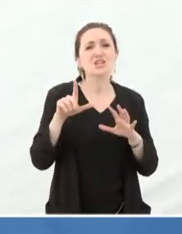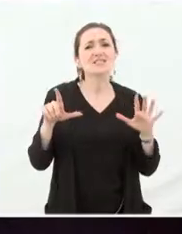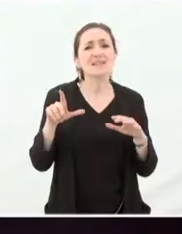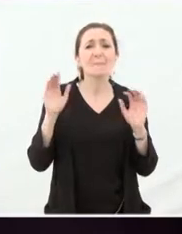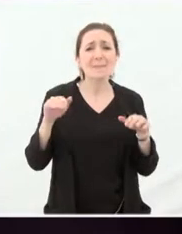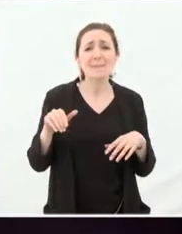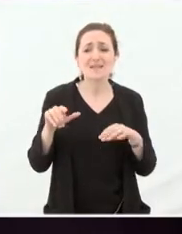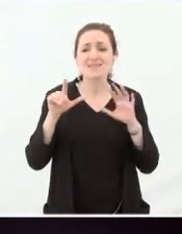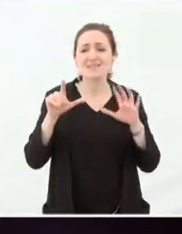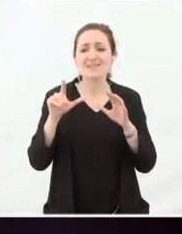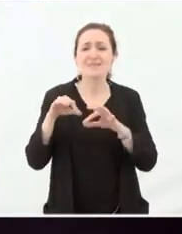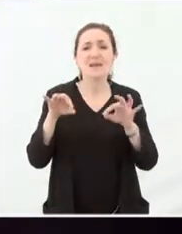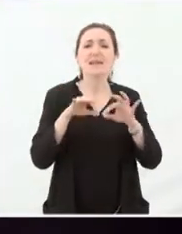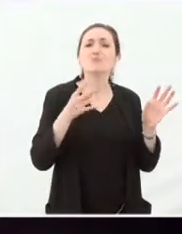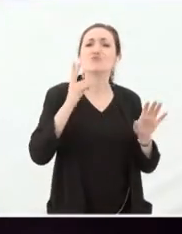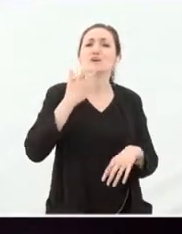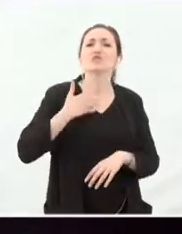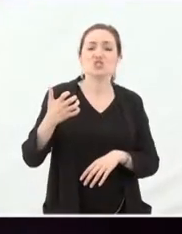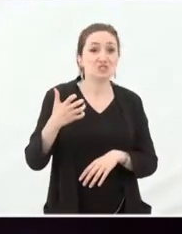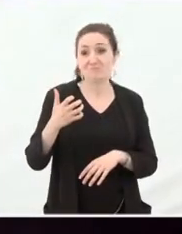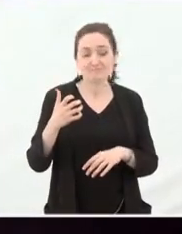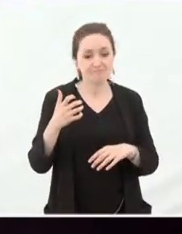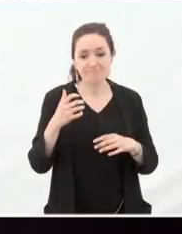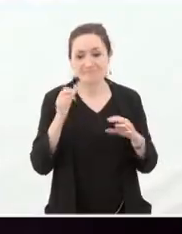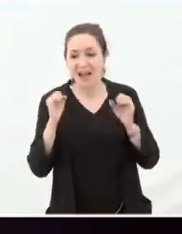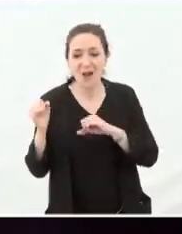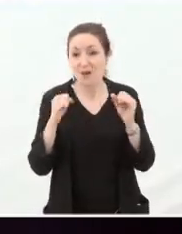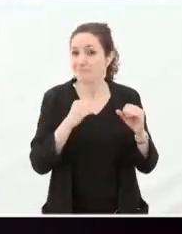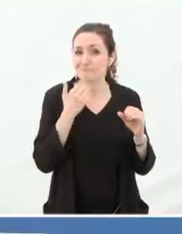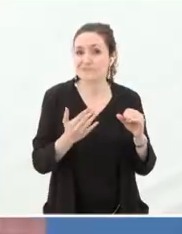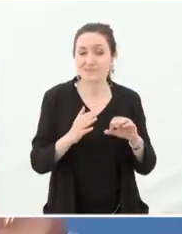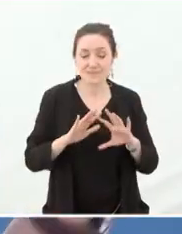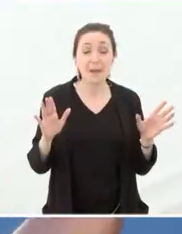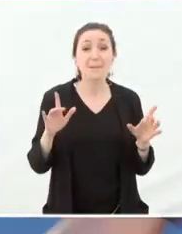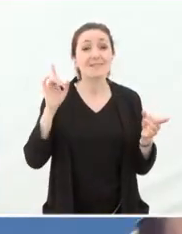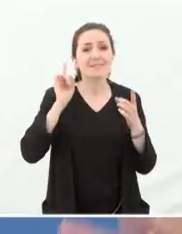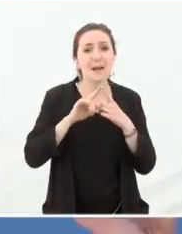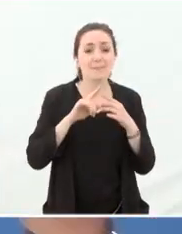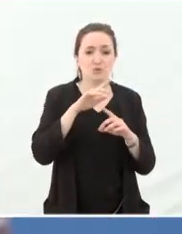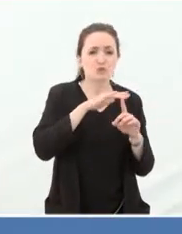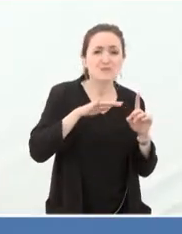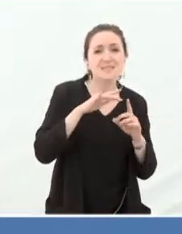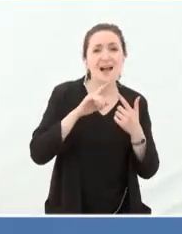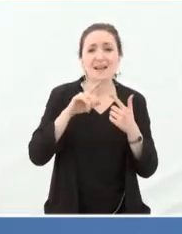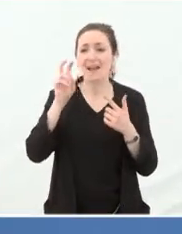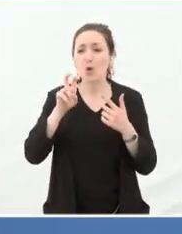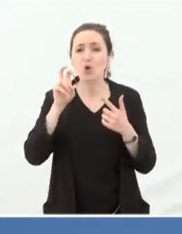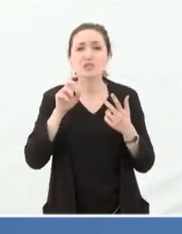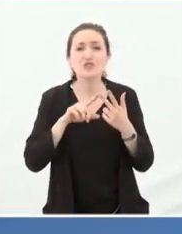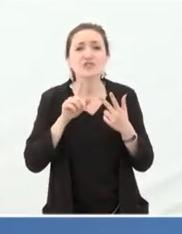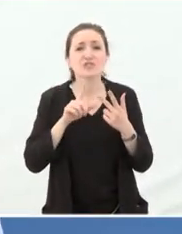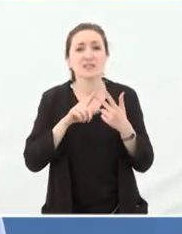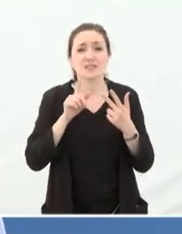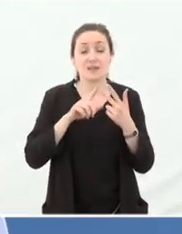plus puissants, aujourd'hui, ne sont pas d'accord. Mais si vous réfléchissez aux questions sociales, écologiques, politiques et évidemment